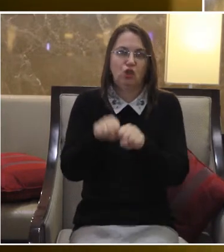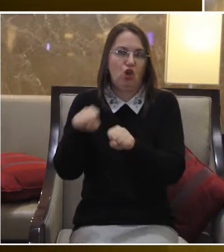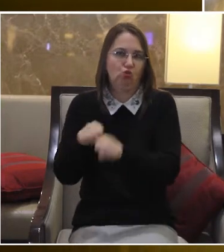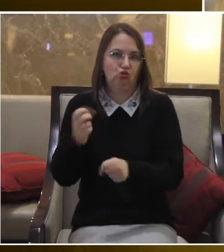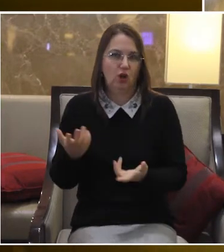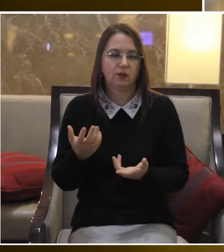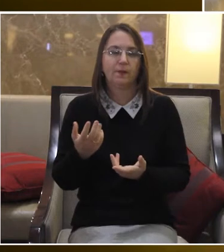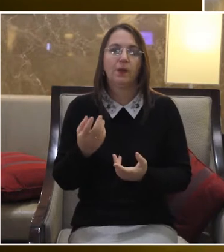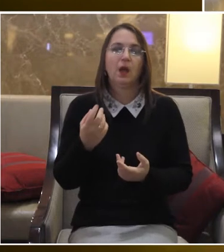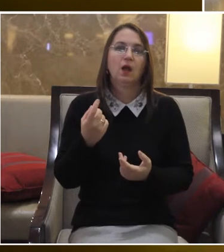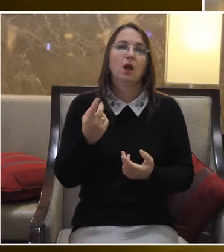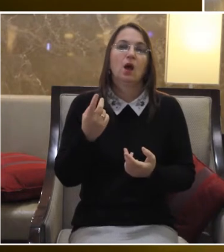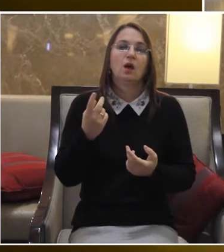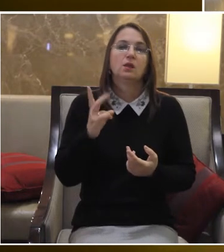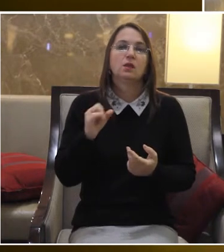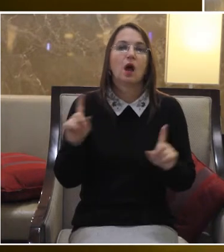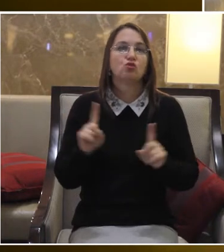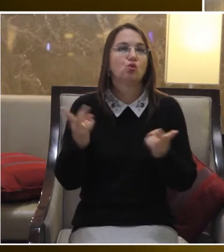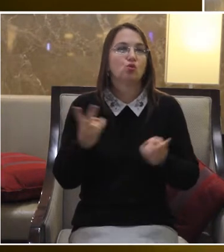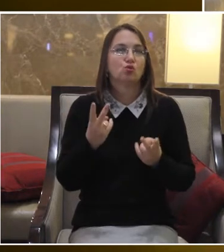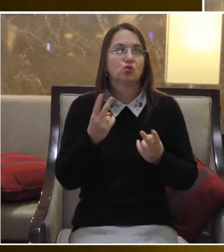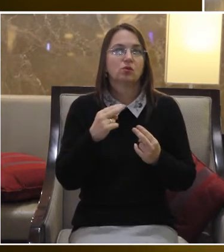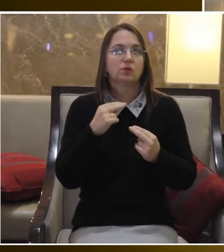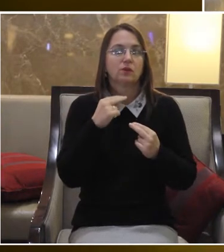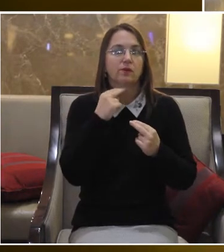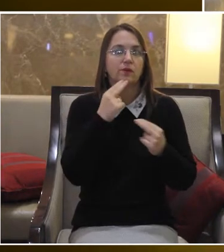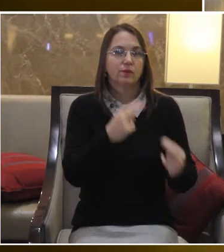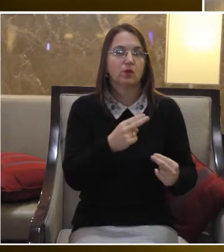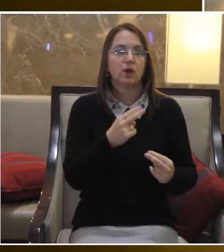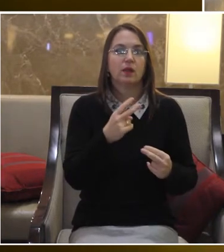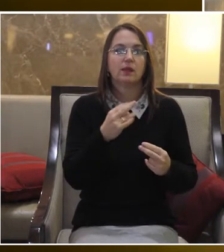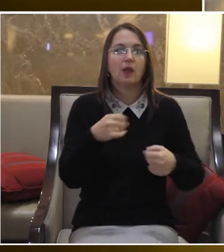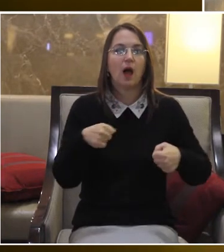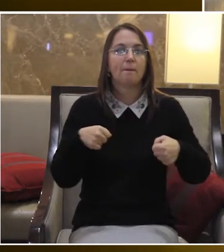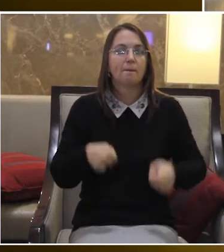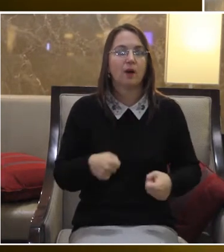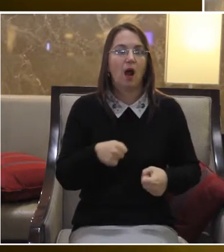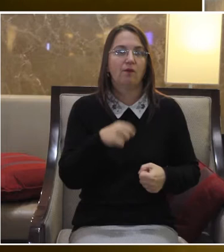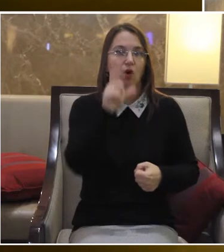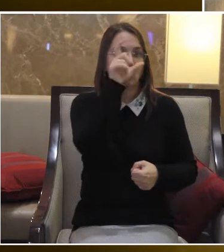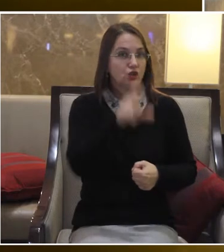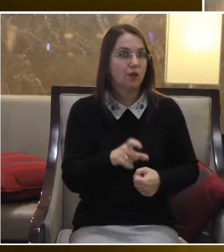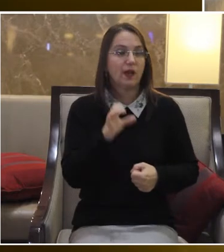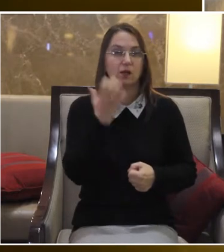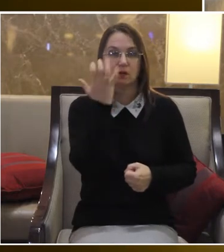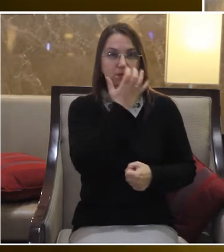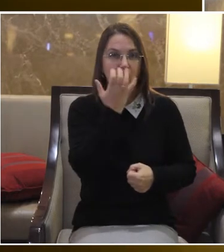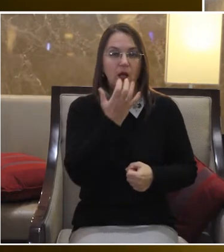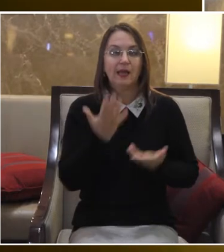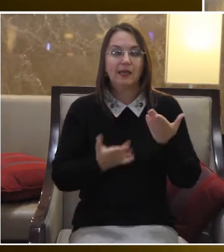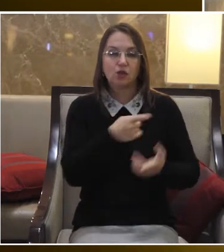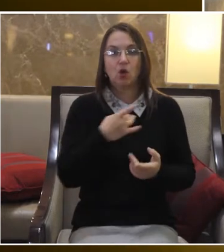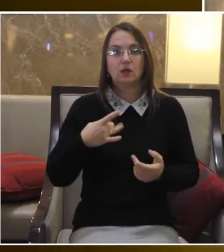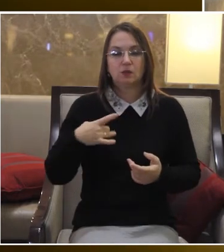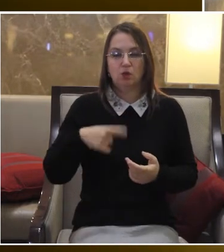на право особи з вадами зору, якщо вона з тростиною, спеціальною тростиною для